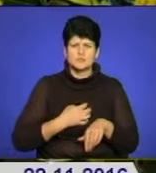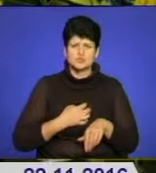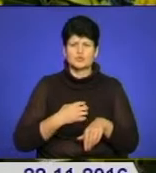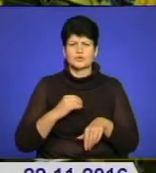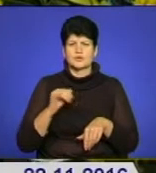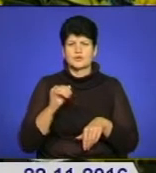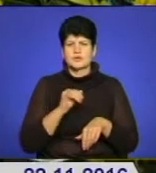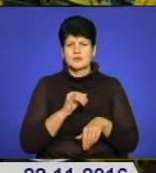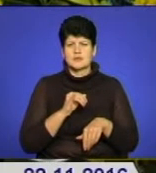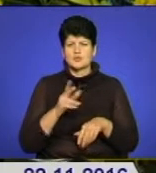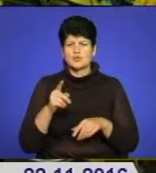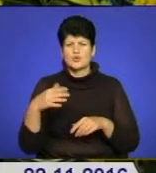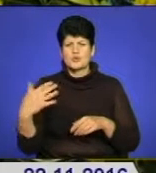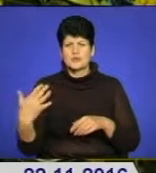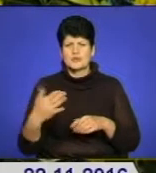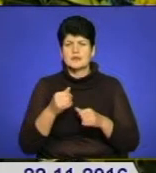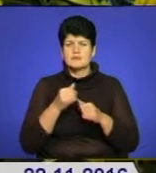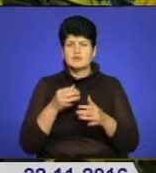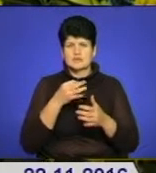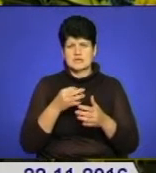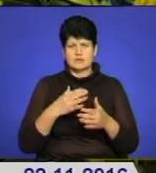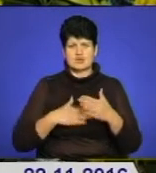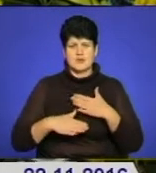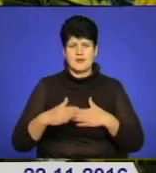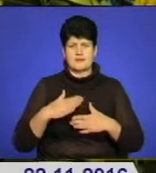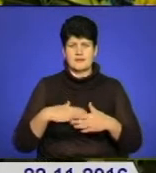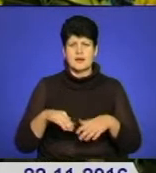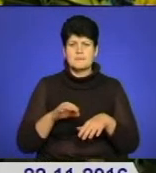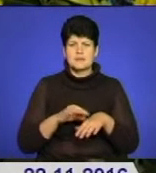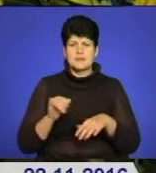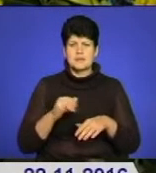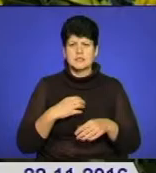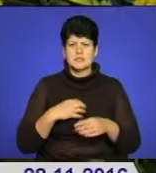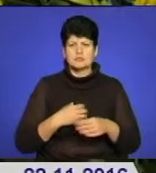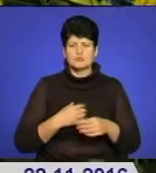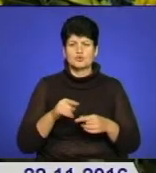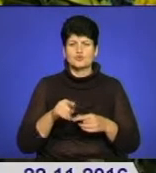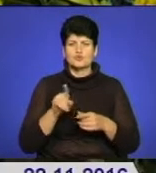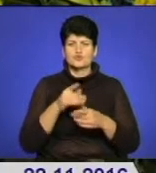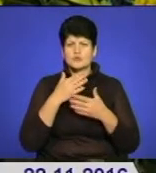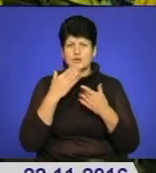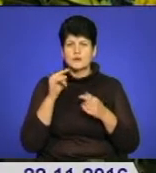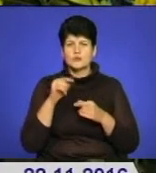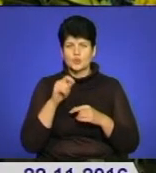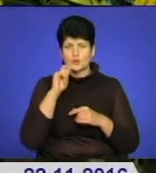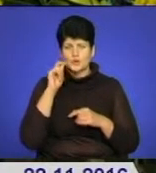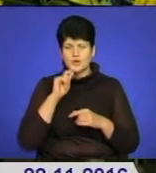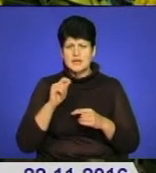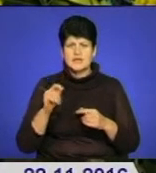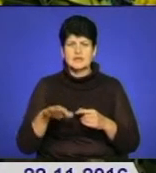засліпило людей, що вони не хочуть змінитися. Двояке відчуття на душі, біль